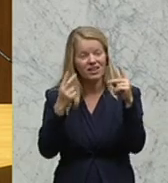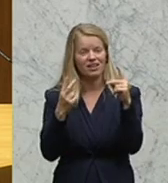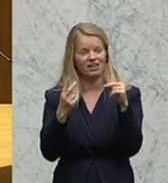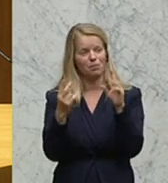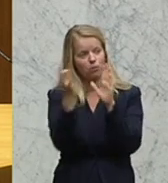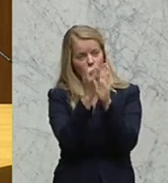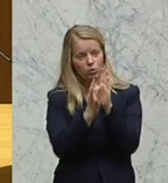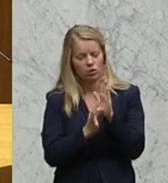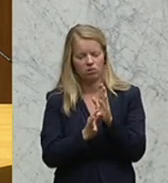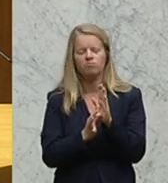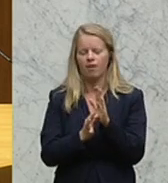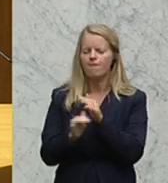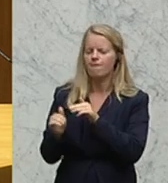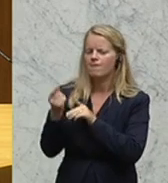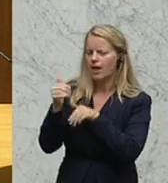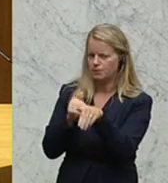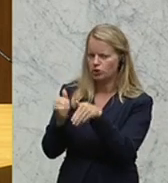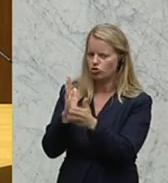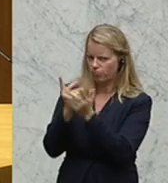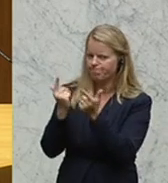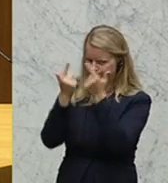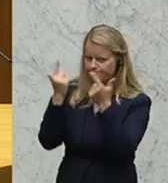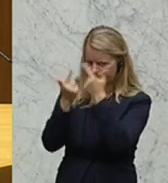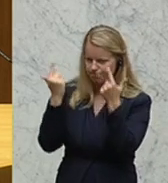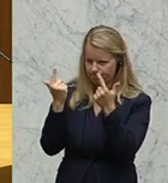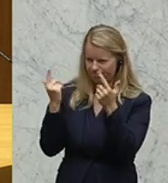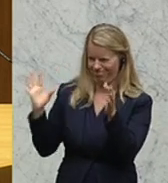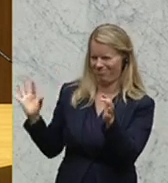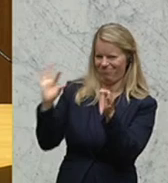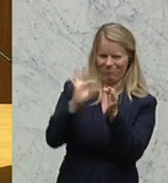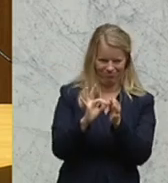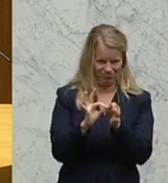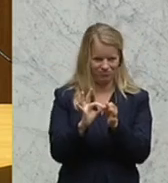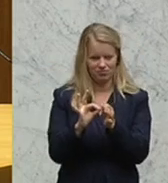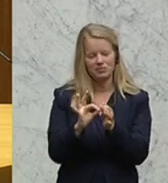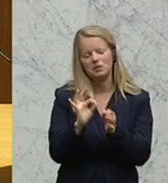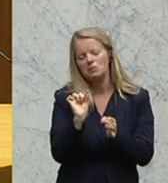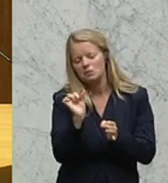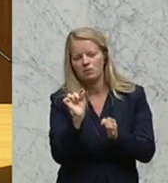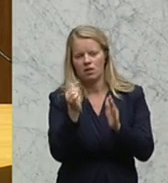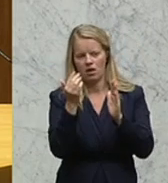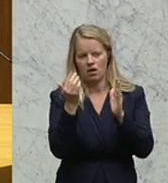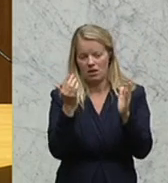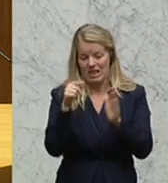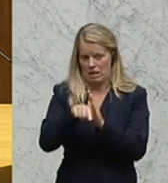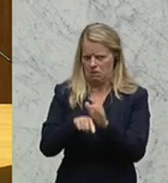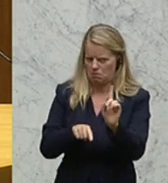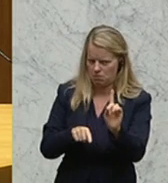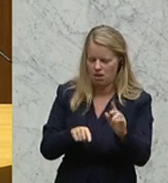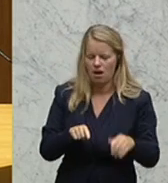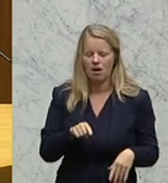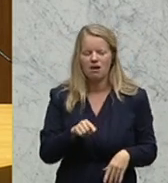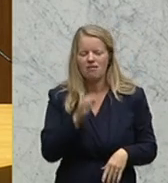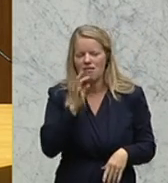ausgeführt. Und wenn ich mir die ein oder andere Argumentation, weil ich würde jetzt zu weit führen, im Detail darauf einzugehen, aber die hier heute gelaufen ist, ansehe,